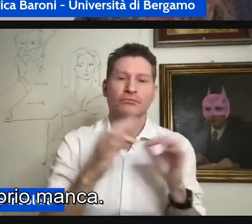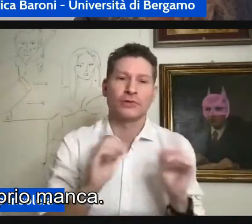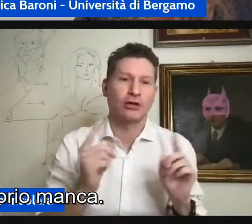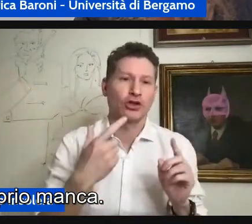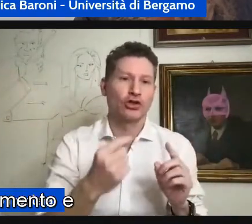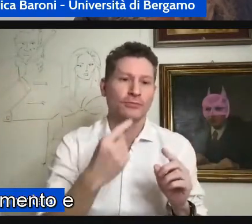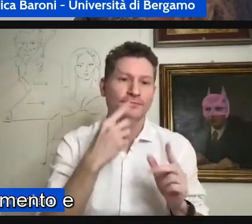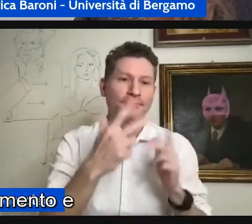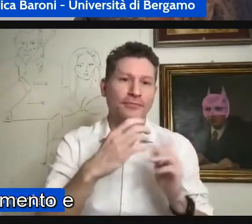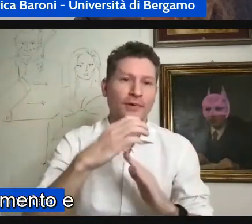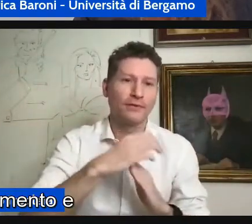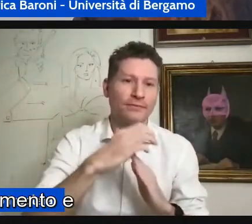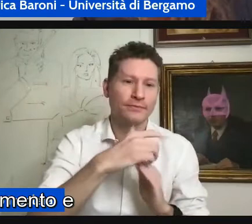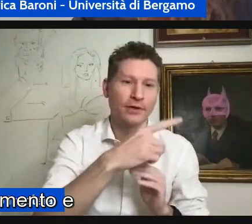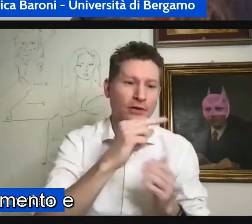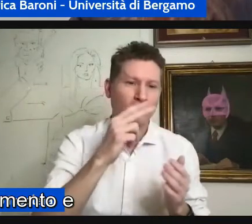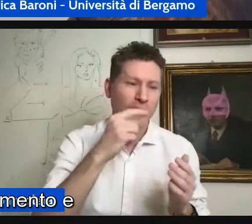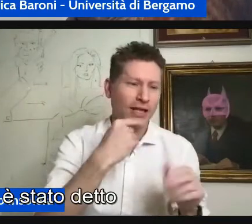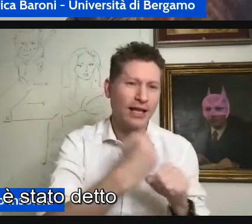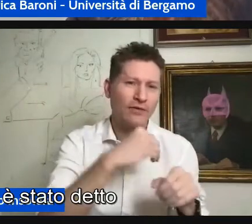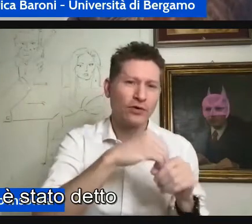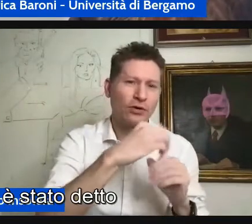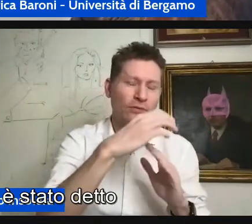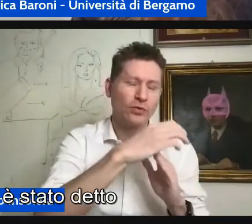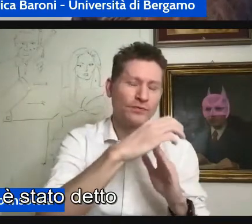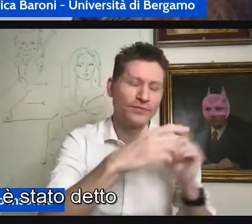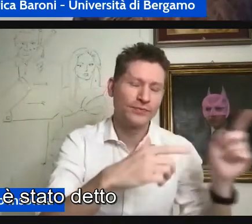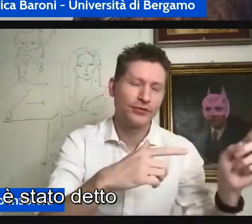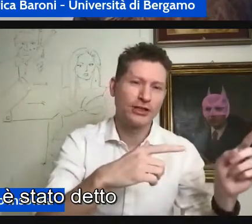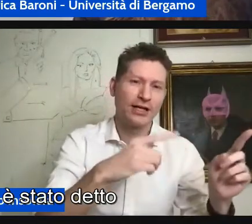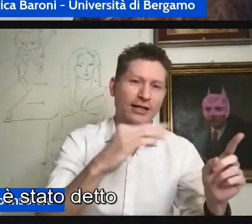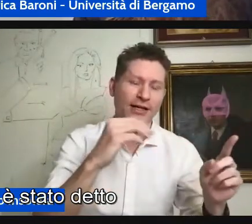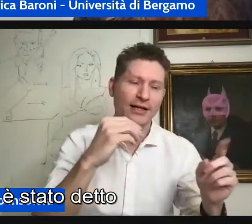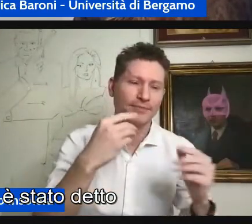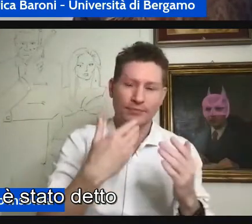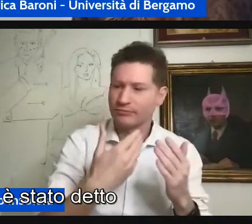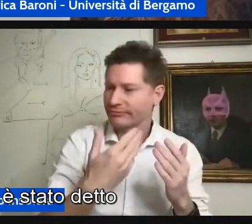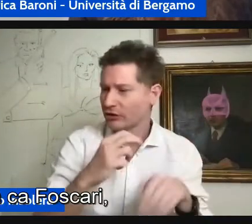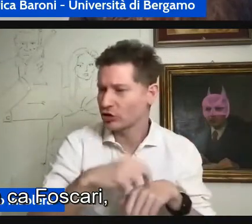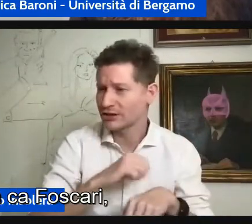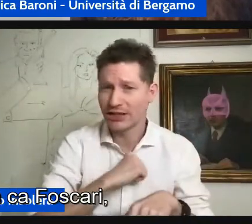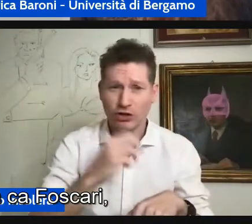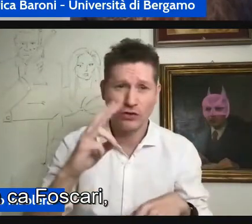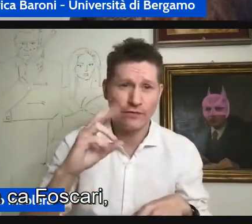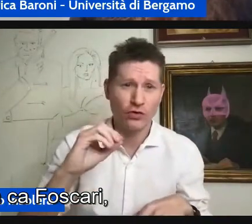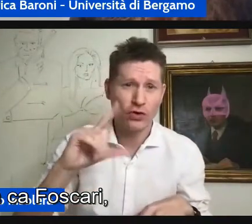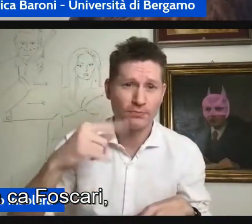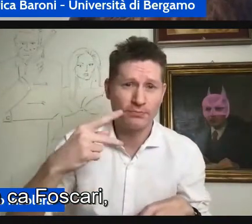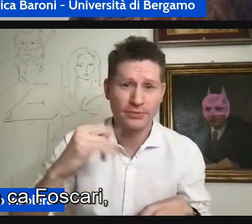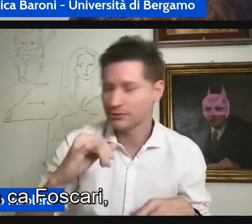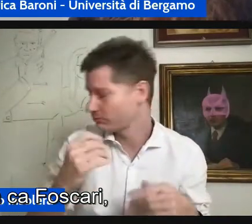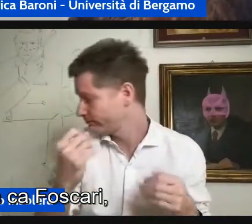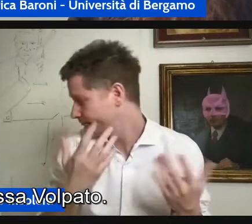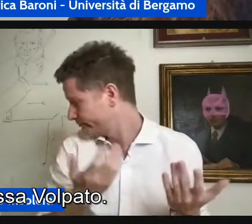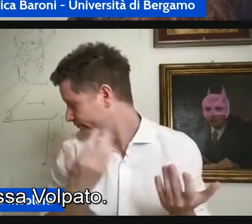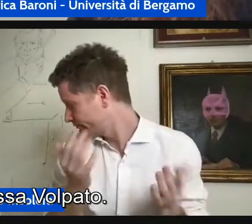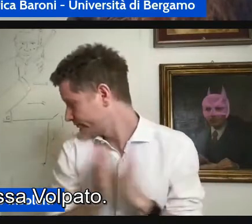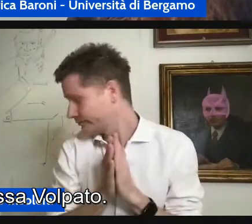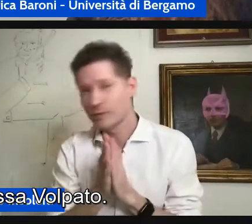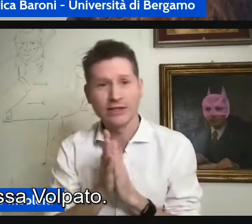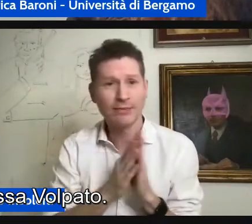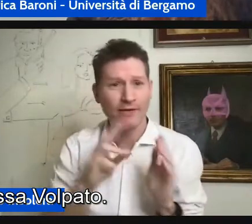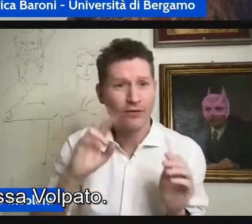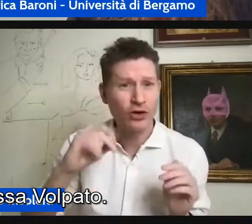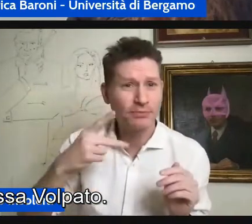manca poi volevo fare riferimento e ricollegarmi a quello che è stato detto alle professoresse della Capuscari mi